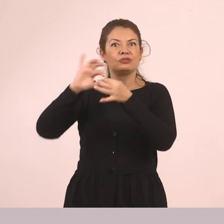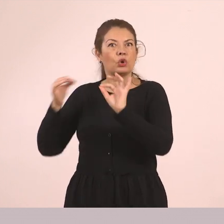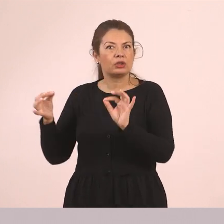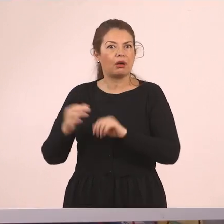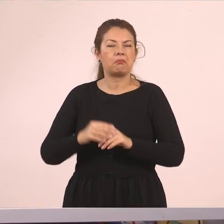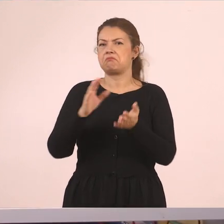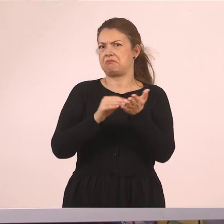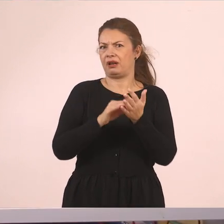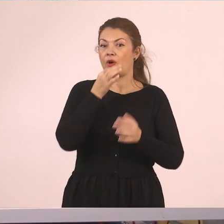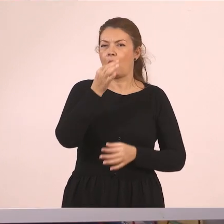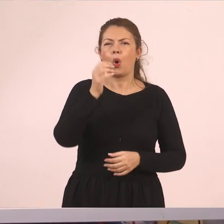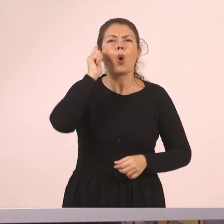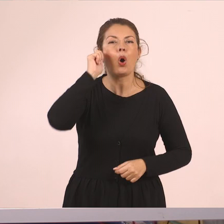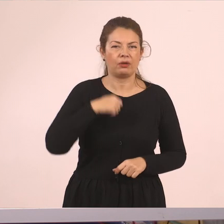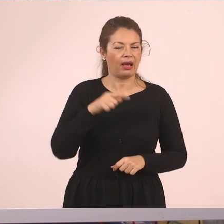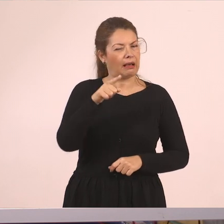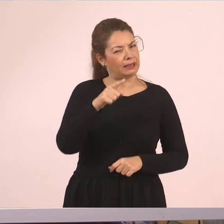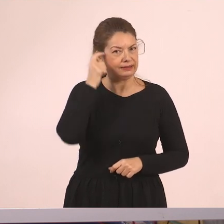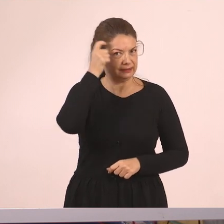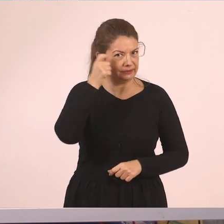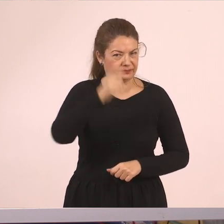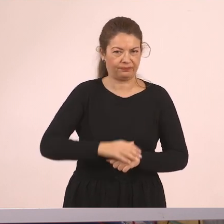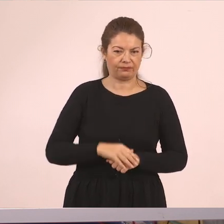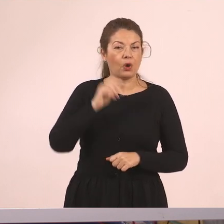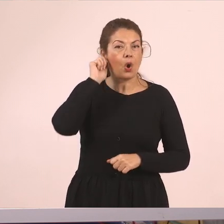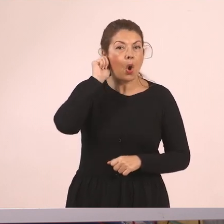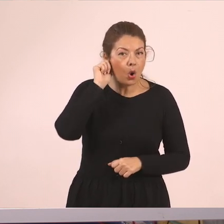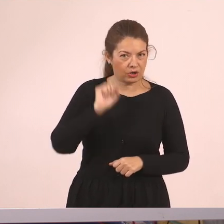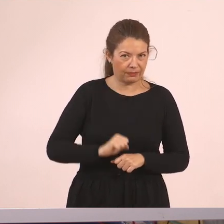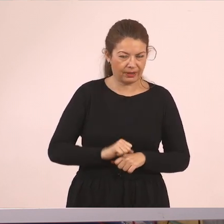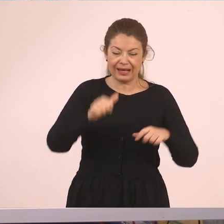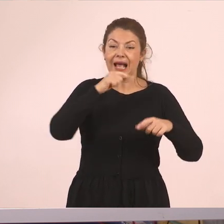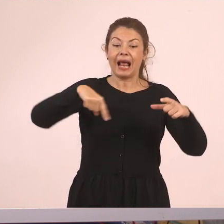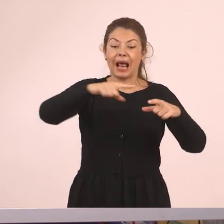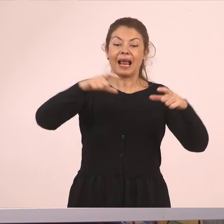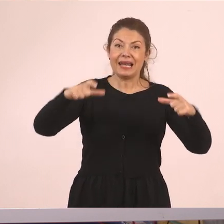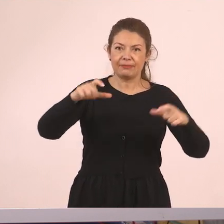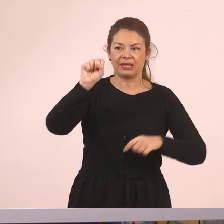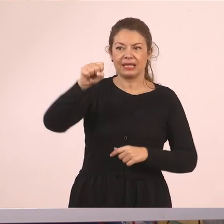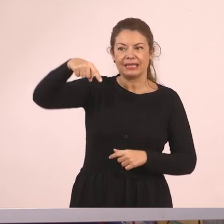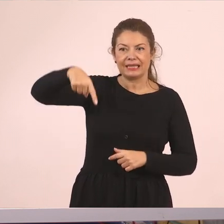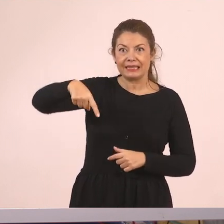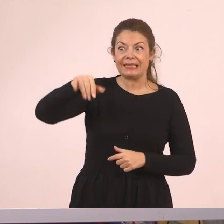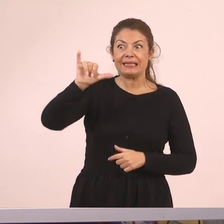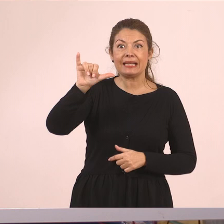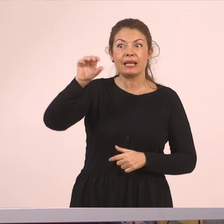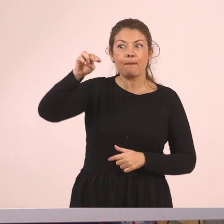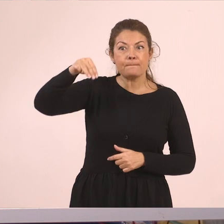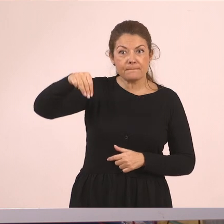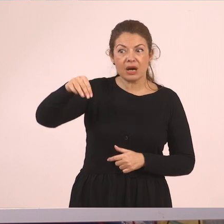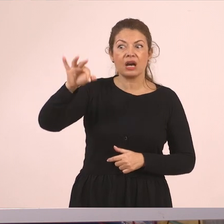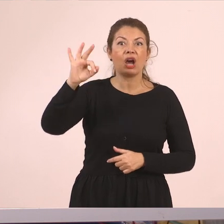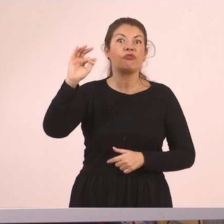Ένα όνομα θα σας πω και για να σας ακούσω. Αν ακούσετε τη λίμνη Στιμφαλεία που υπάρχει στην